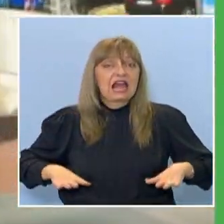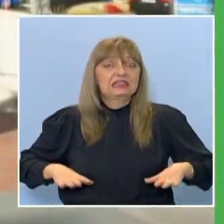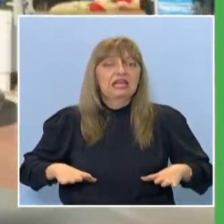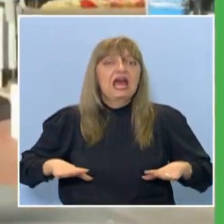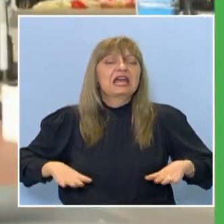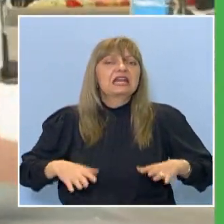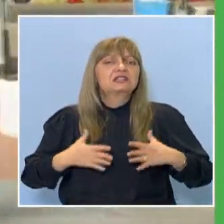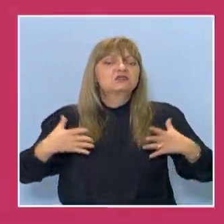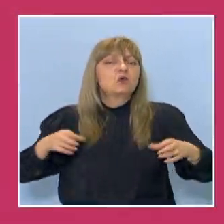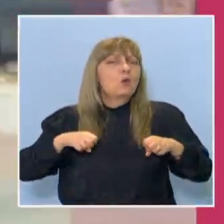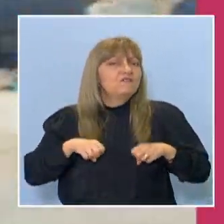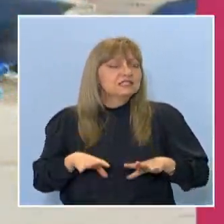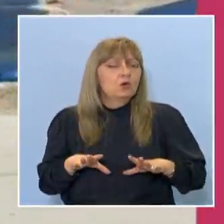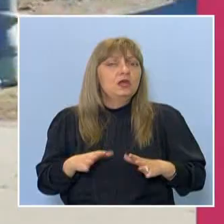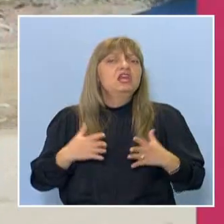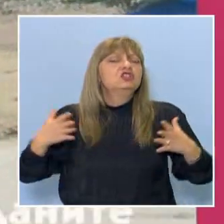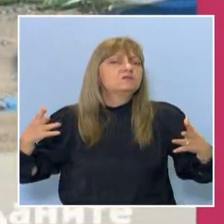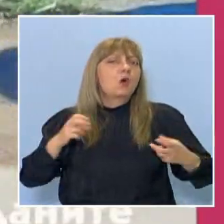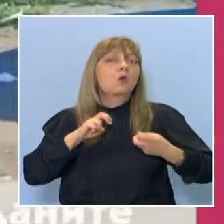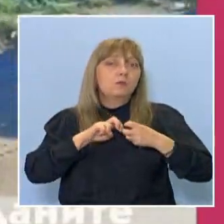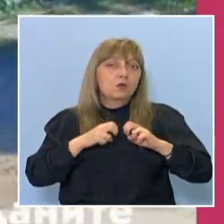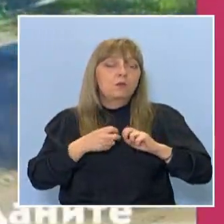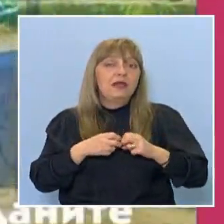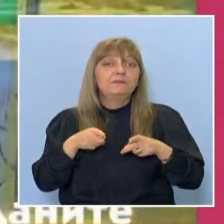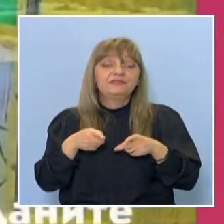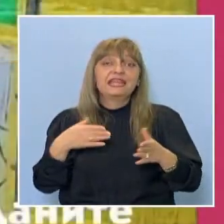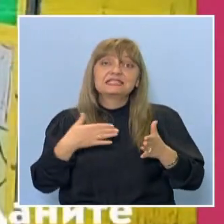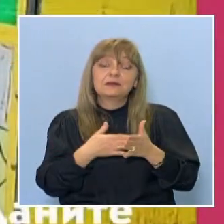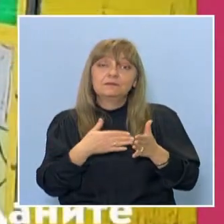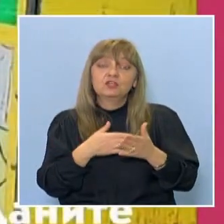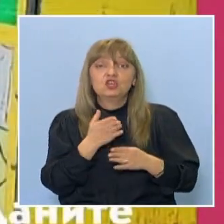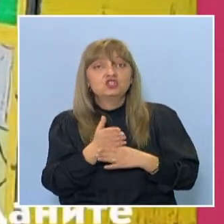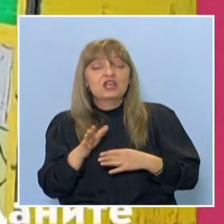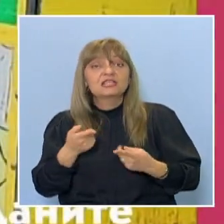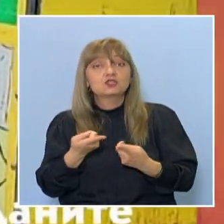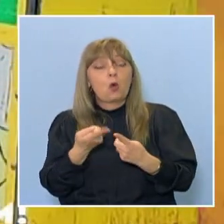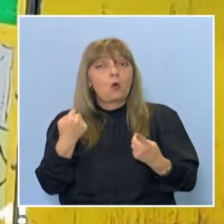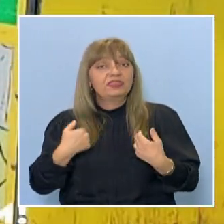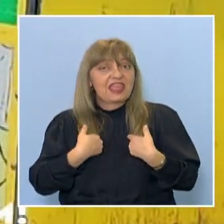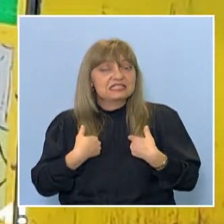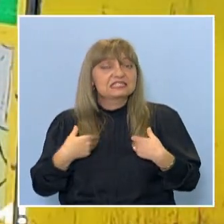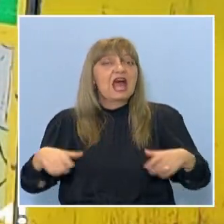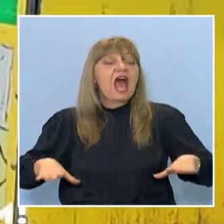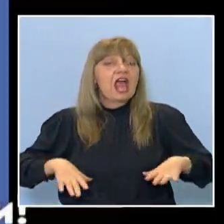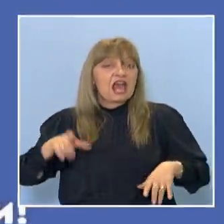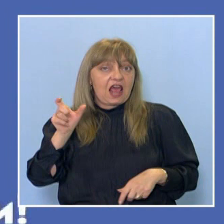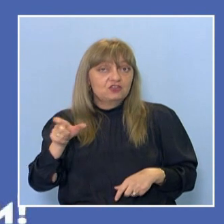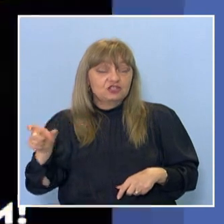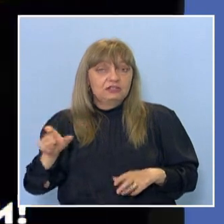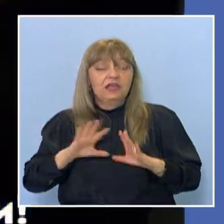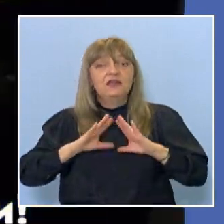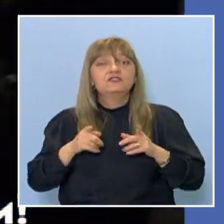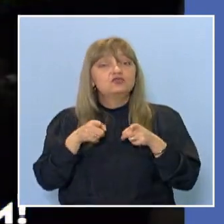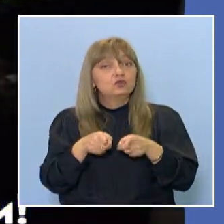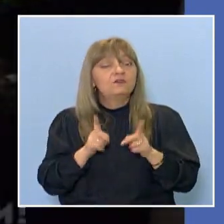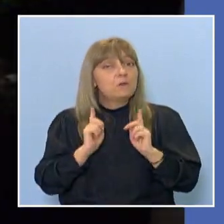потенциал, но и с много проблеми. Те са причинени от части от нас, гражданите, но всичко това може